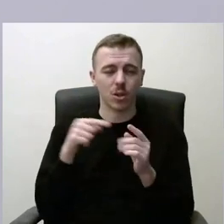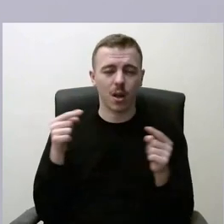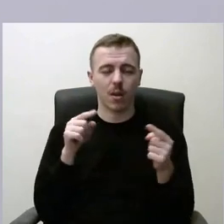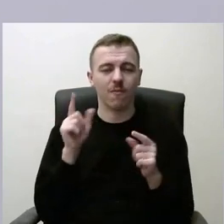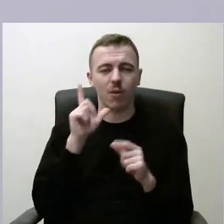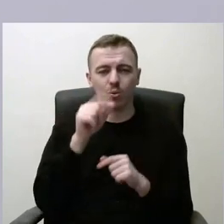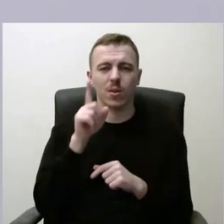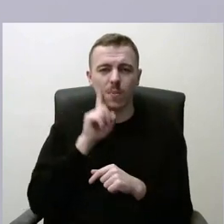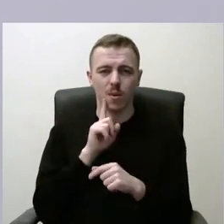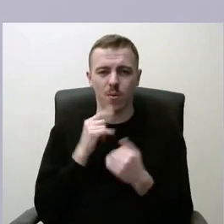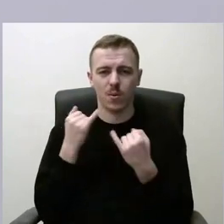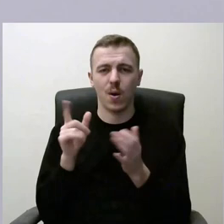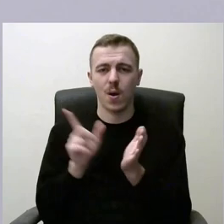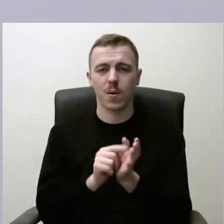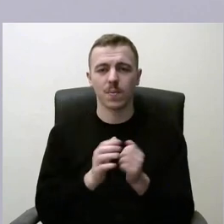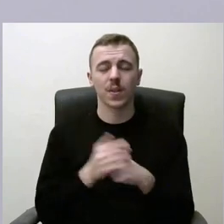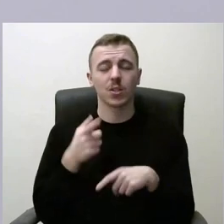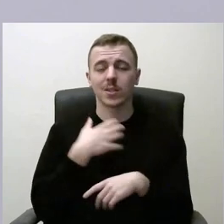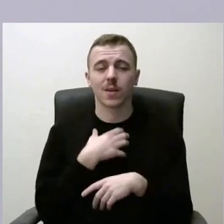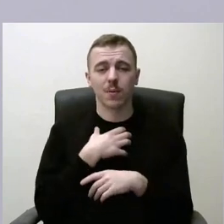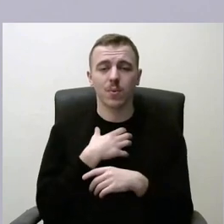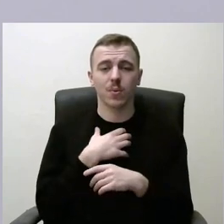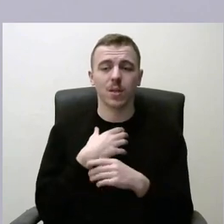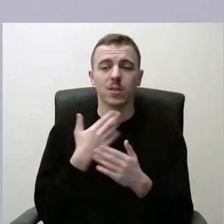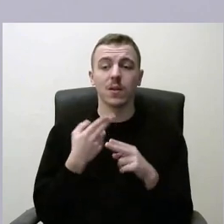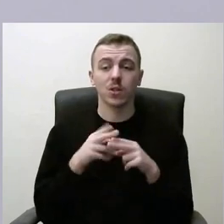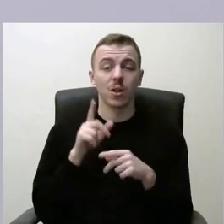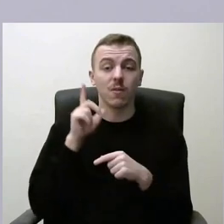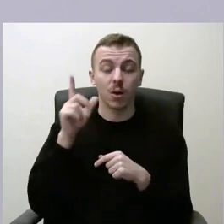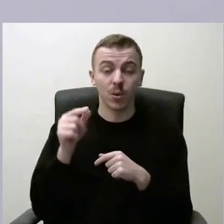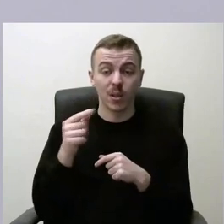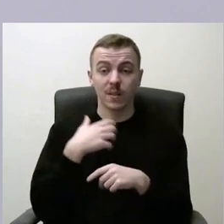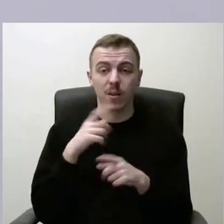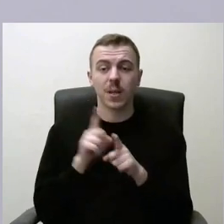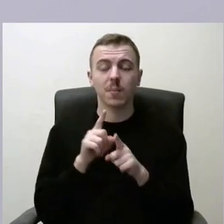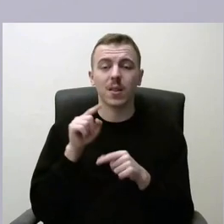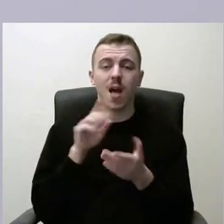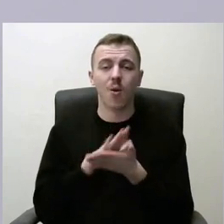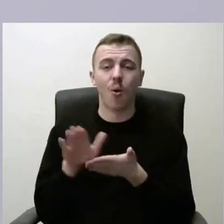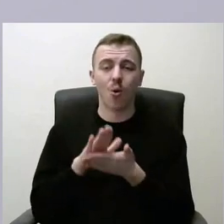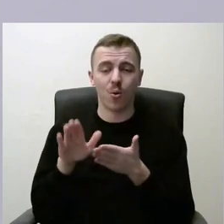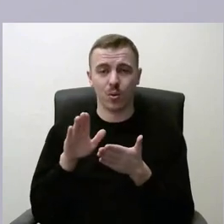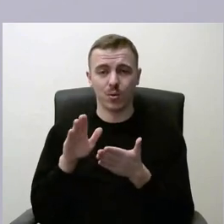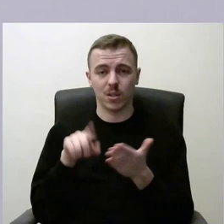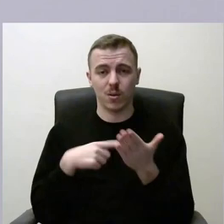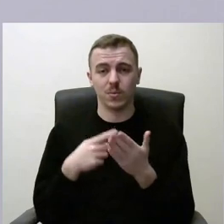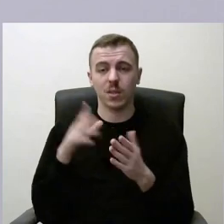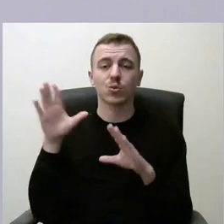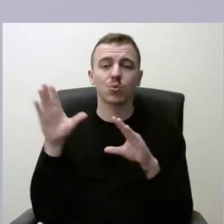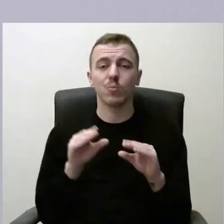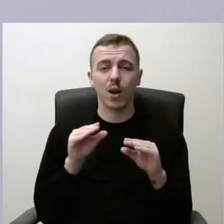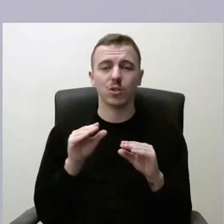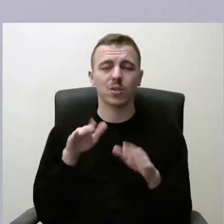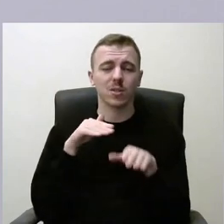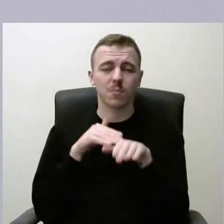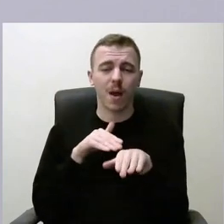labai svarbu, nes tai ne tik tai, susisiekimo klausimas, tai yra ir ekologijos klausimas, mažinant ir spūstis